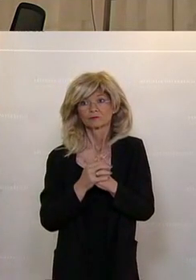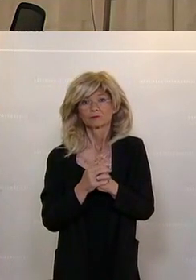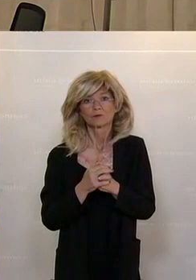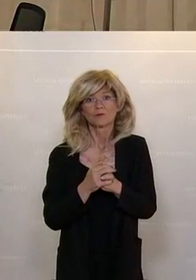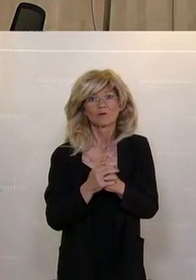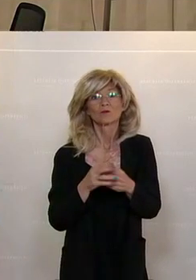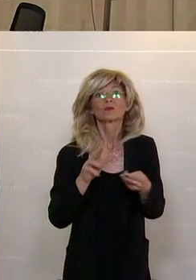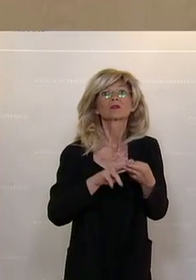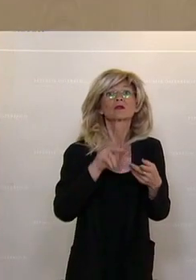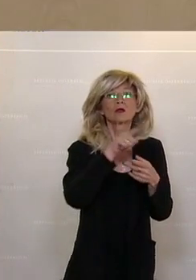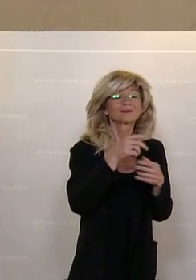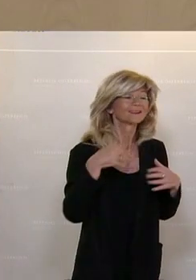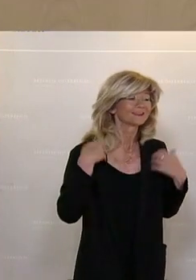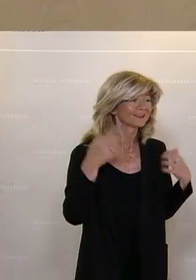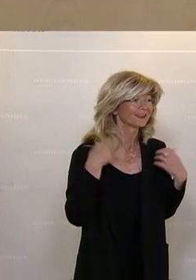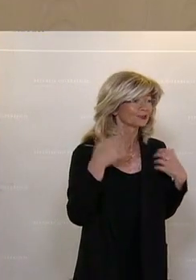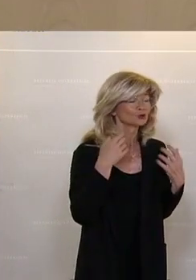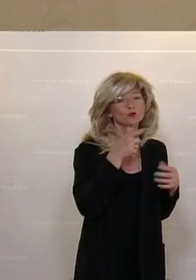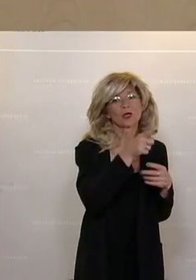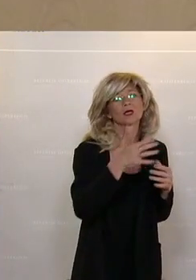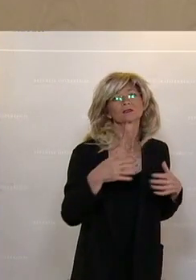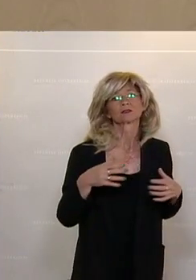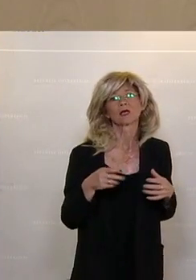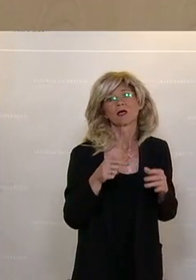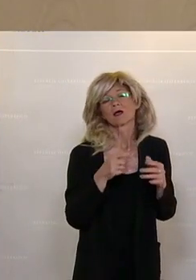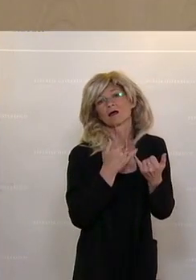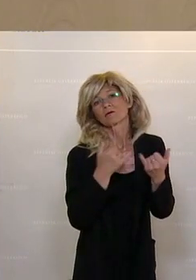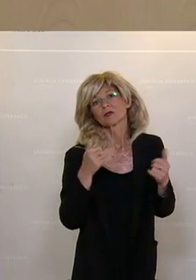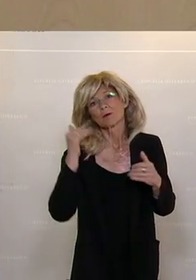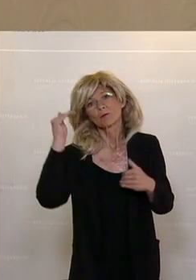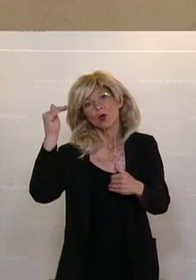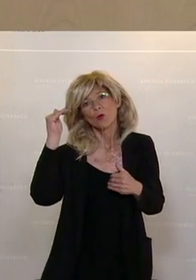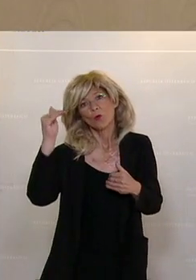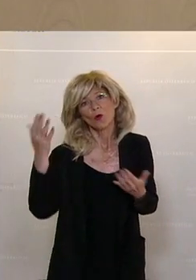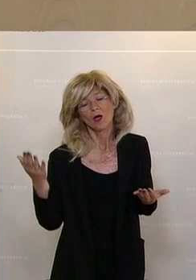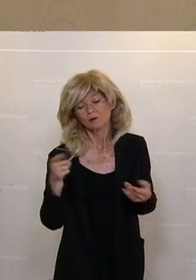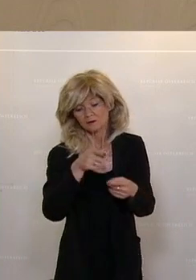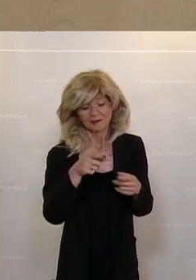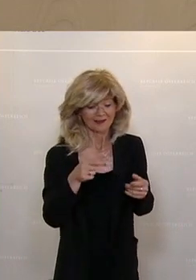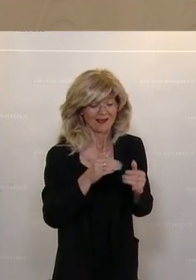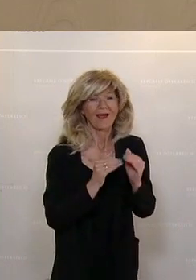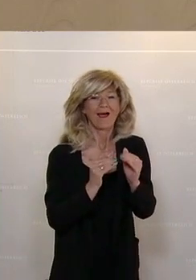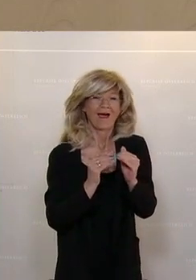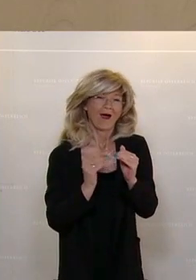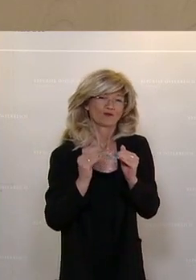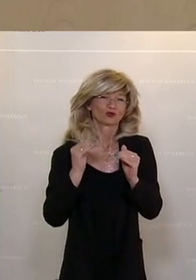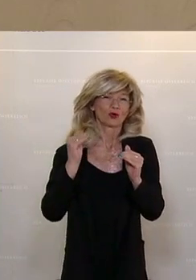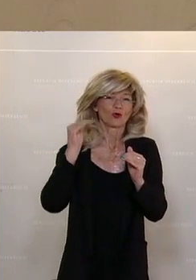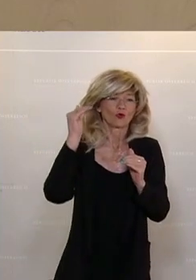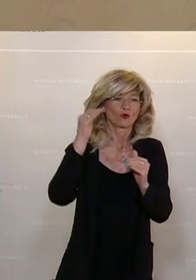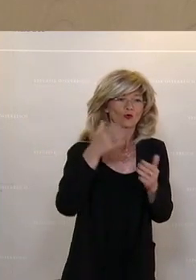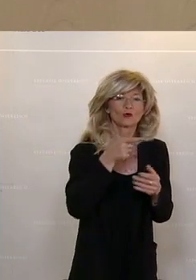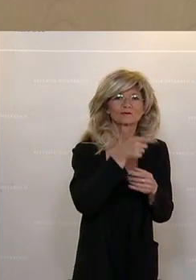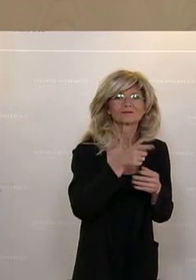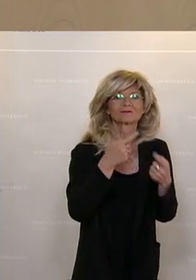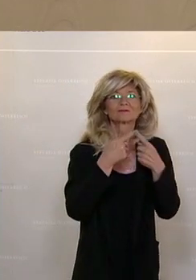als auch bei den Gesundheitsbehörden. Nun, wenn man über Aufstockungen in diesem Bereich redet, dann sollte man natürlich auch den Ist-Zustand auch